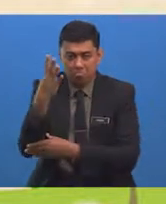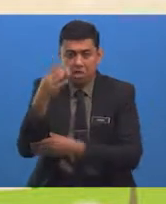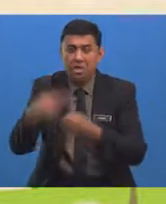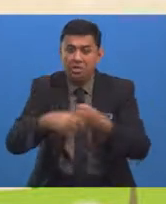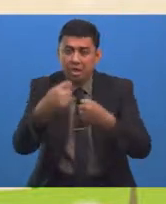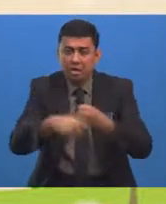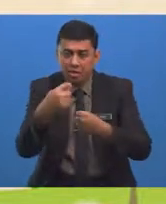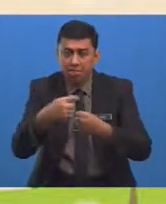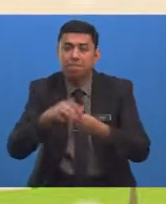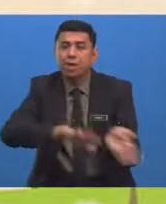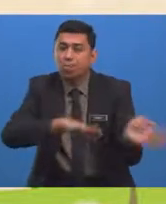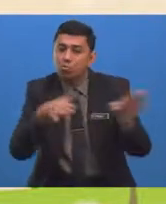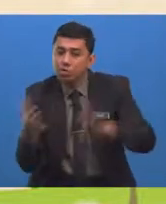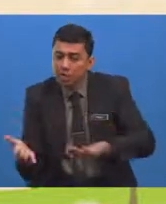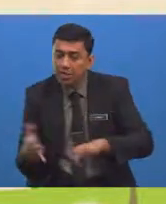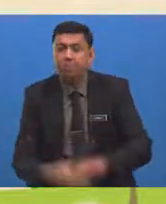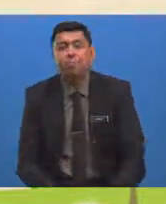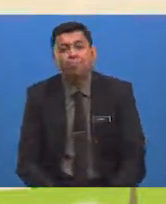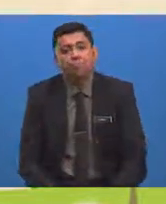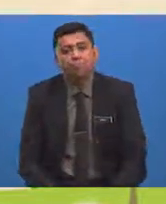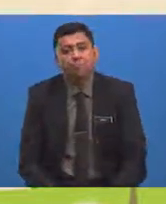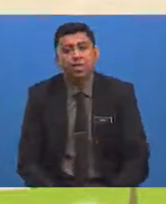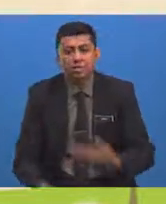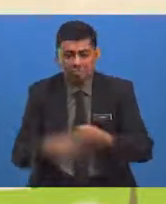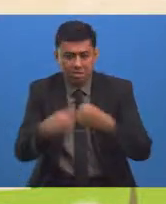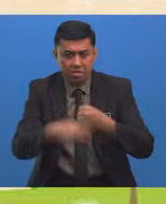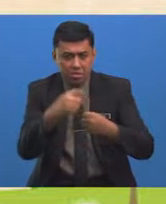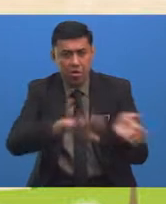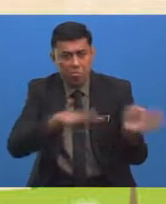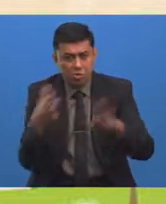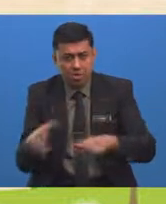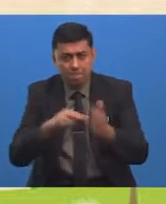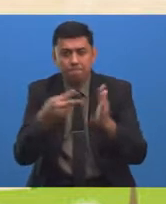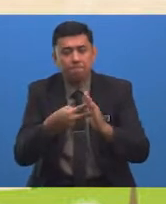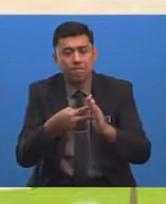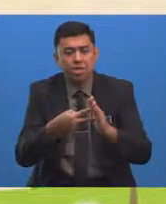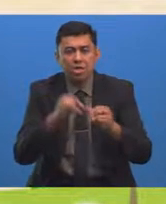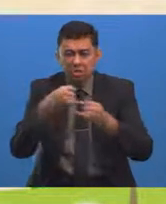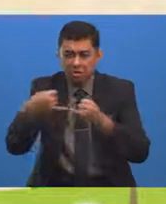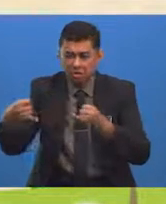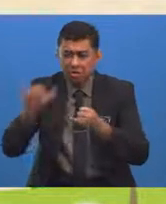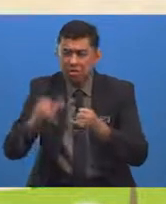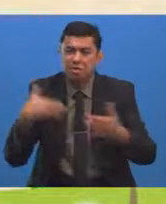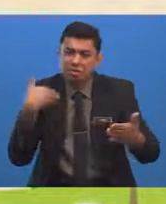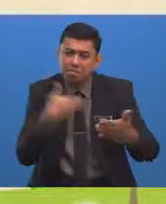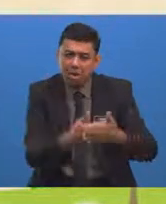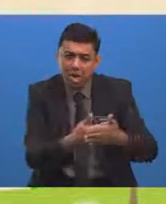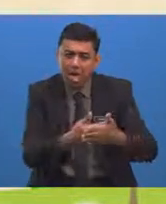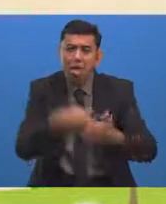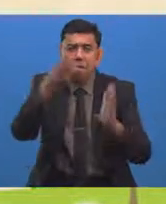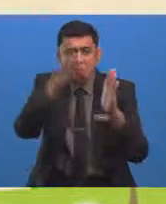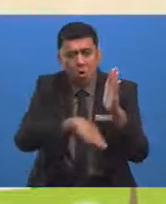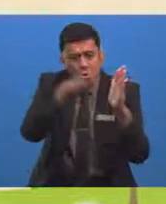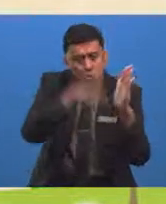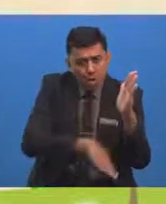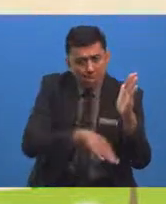kepupusan Diancam kepupusan bermaksud Spesies yang semakin berkurangan